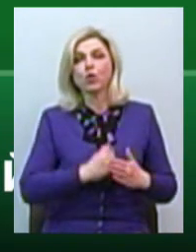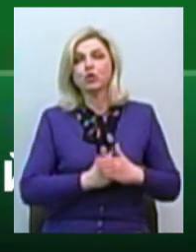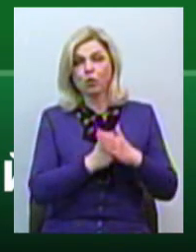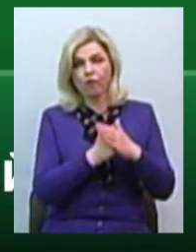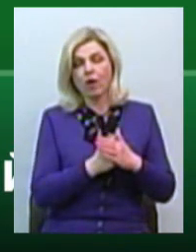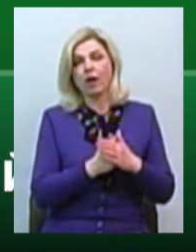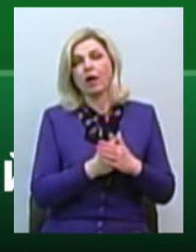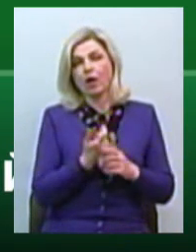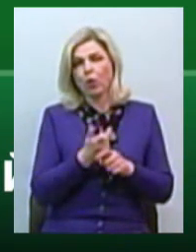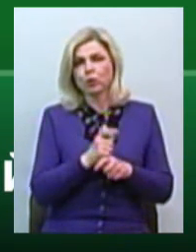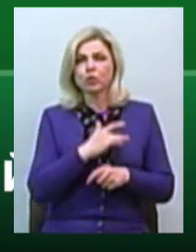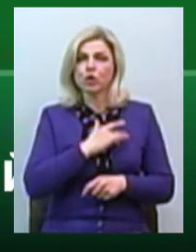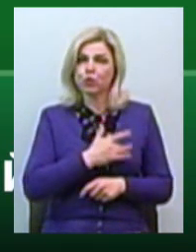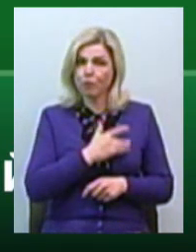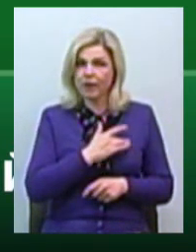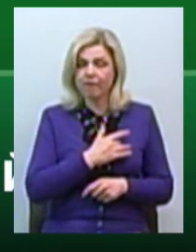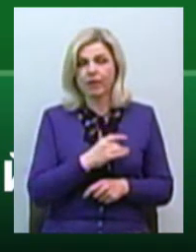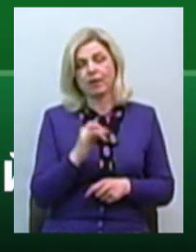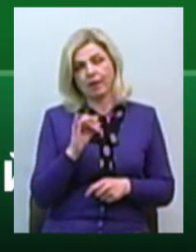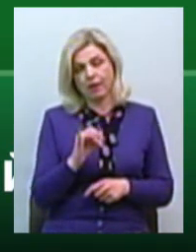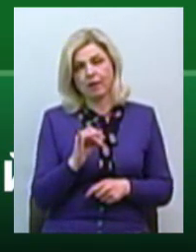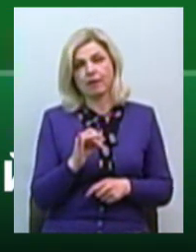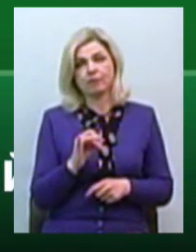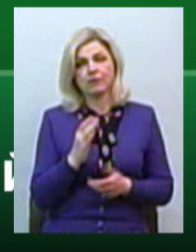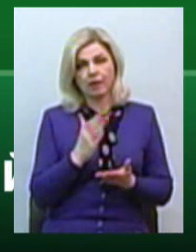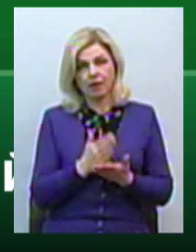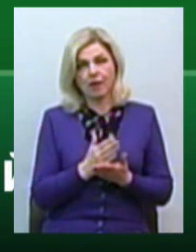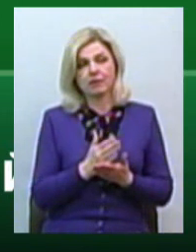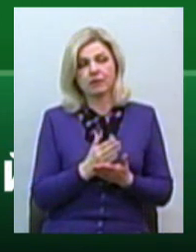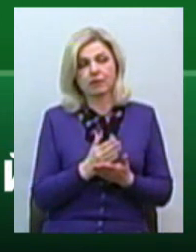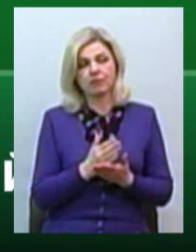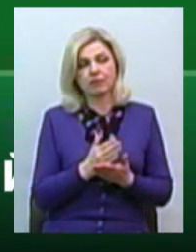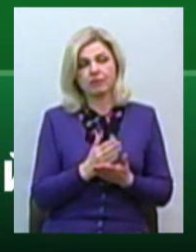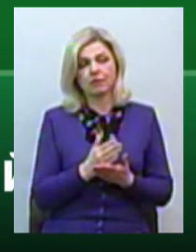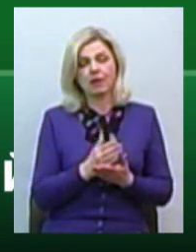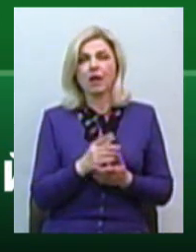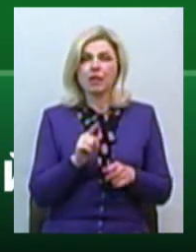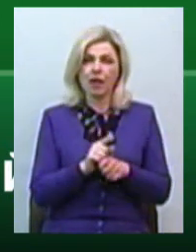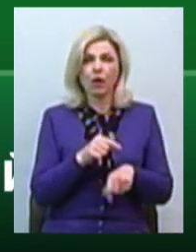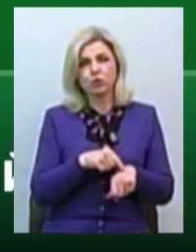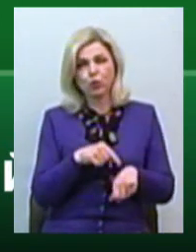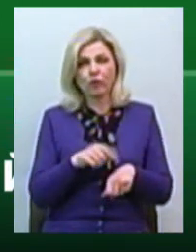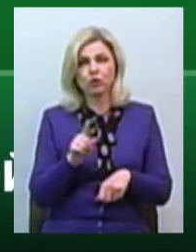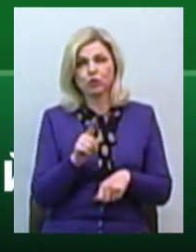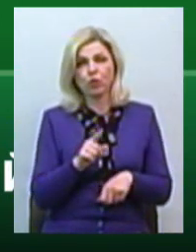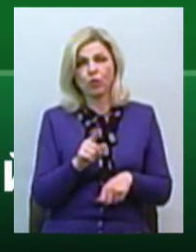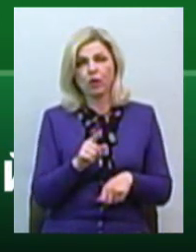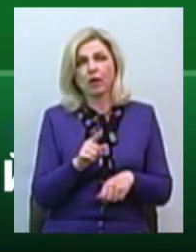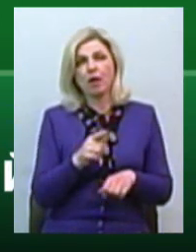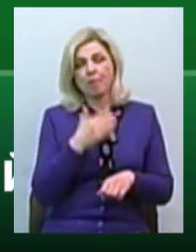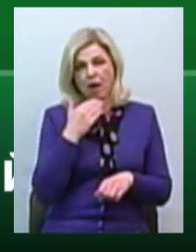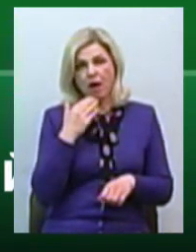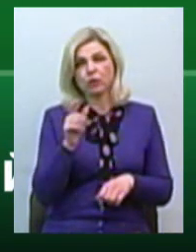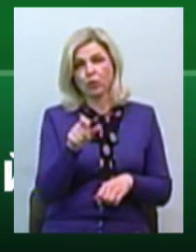дуже-дуже сумнівні, та є в мене таке перечуття, що багато бізнесів зможе